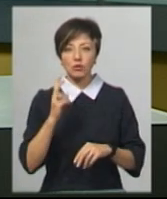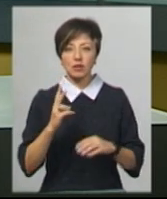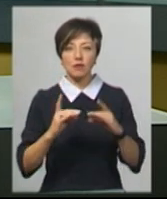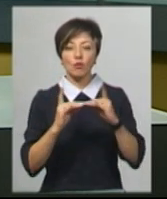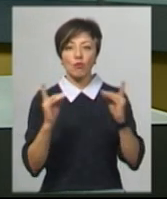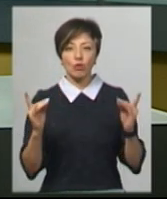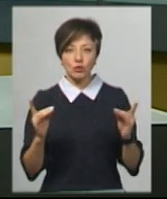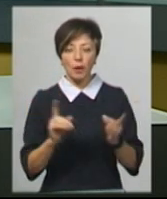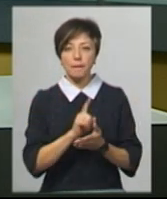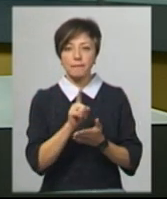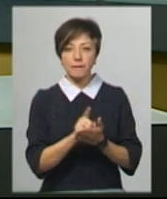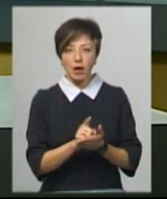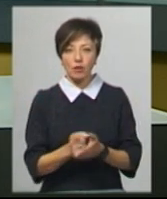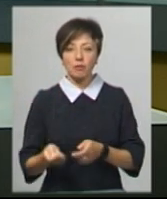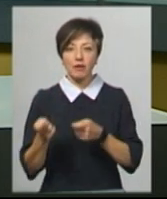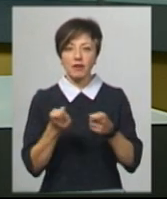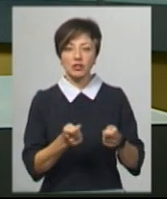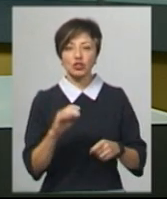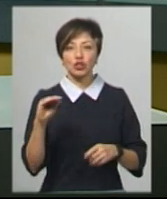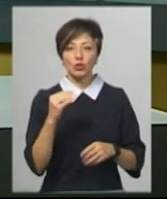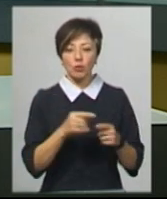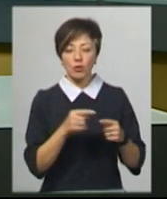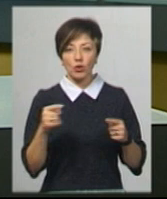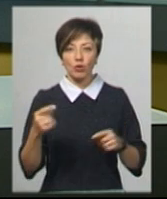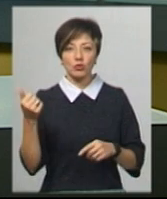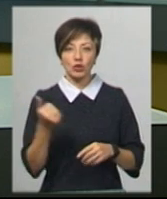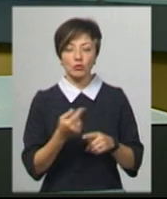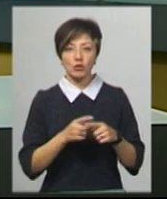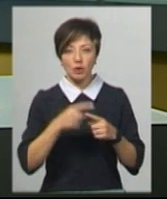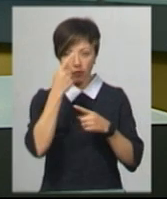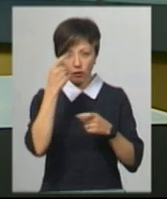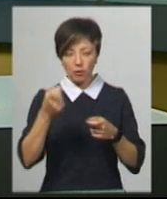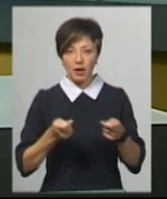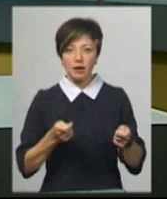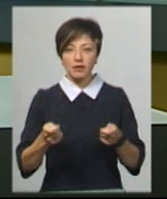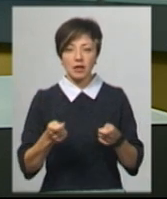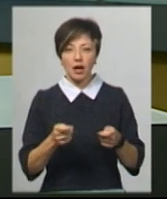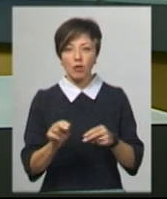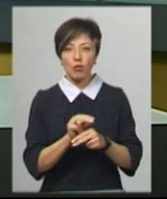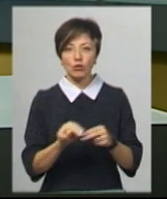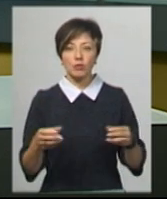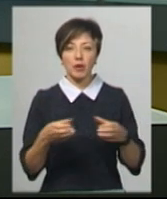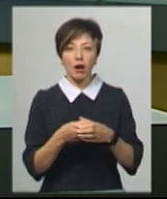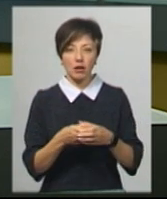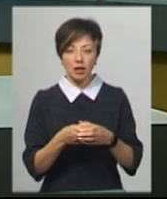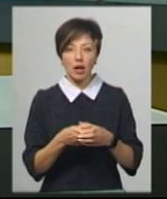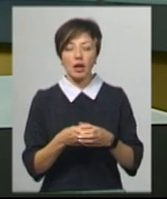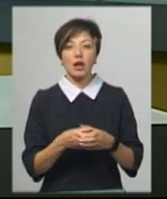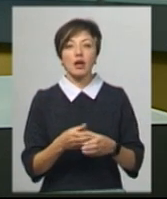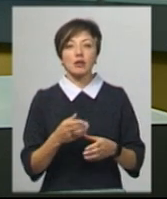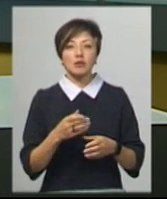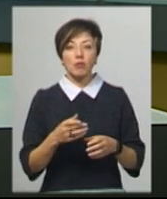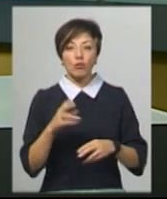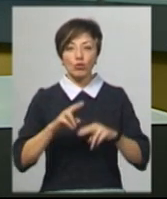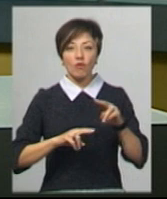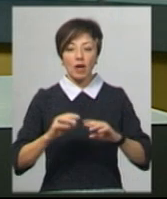мосту. Їх мають привезти Житомирщини протягом цього тижня. Про це повідомив керівник ремонтної бригади Микола Микитюк. Нагадаю, зводити